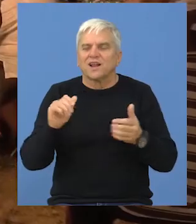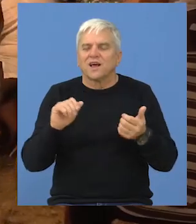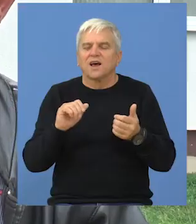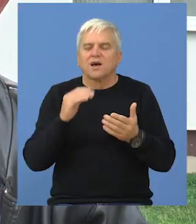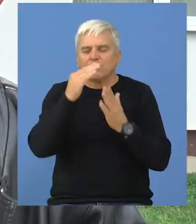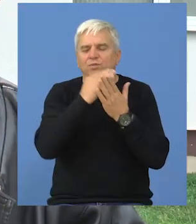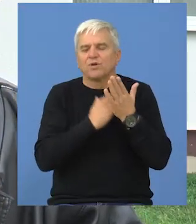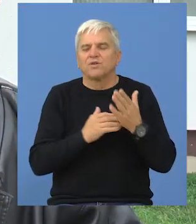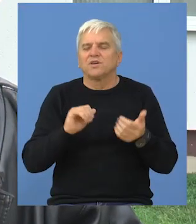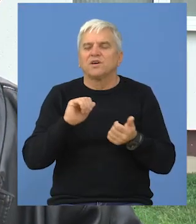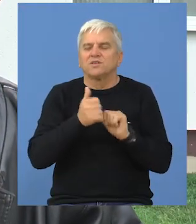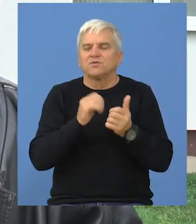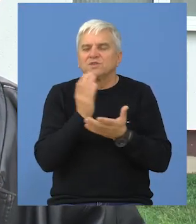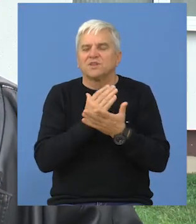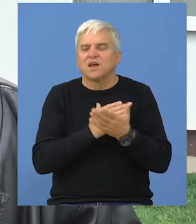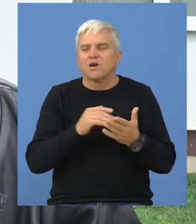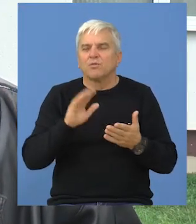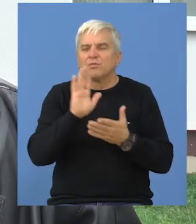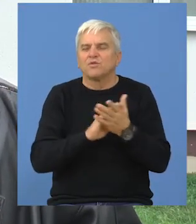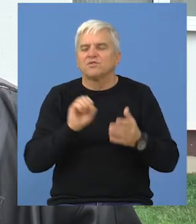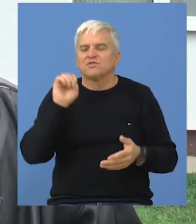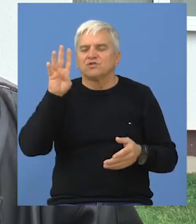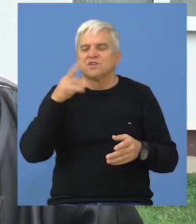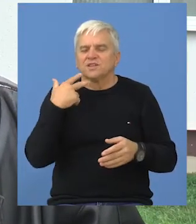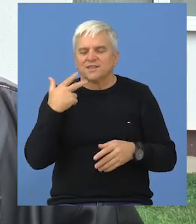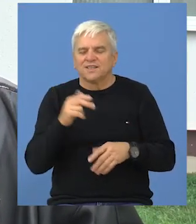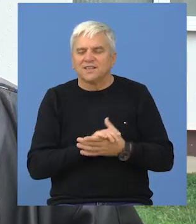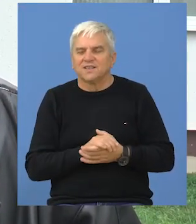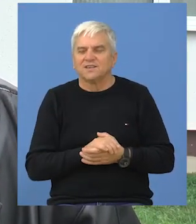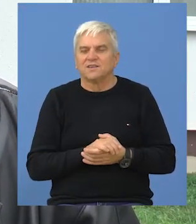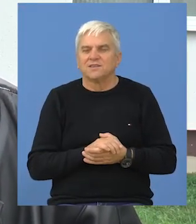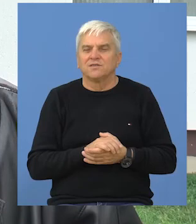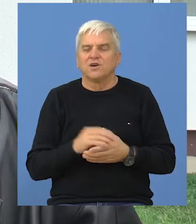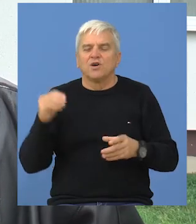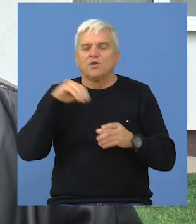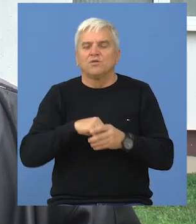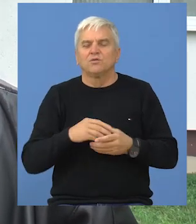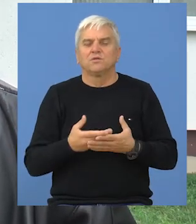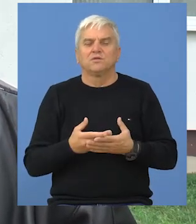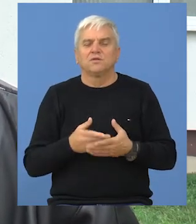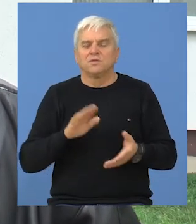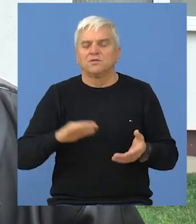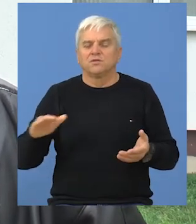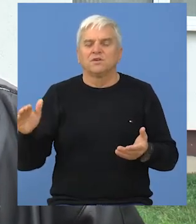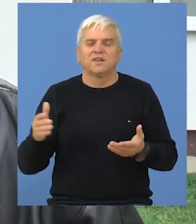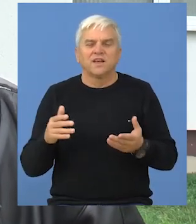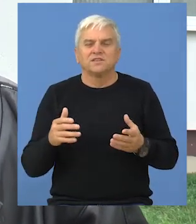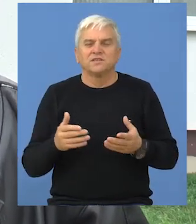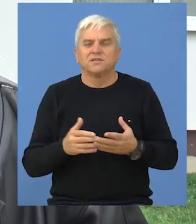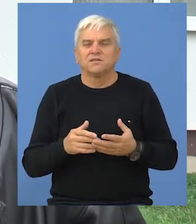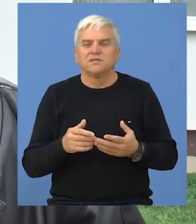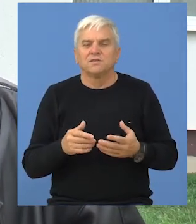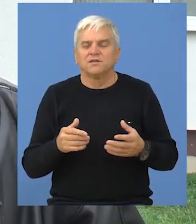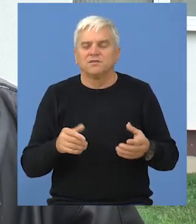programa. Sportski deo počinje u 14.30 časova. Znači učestvuju deca u